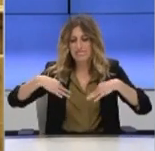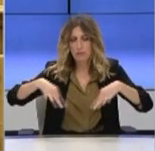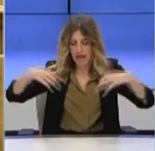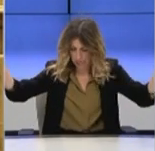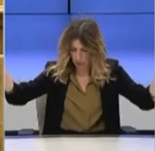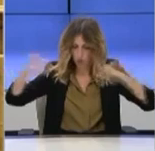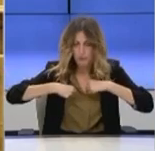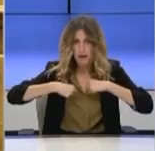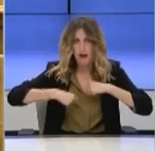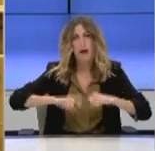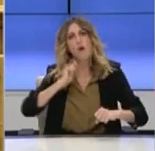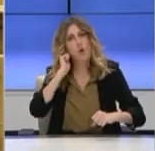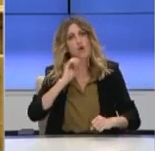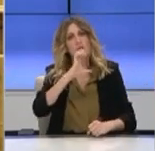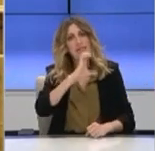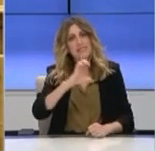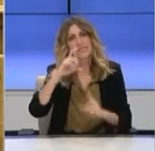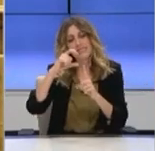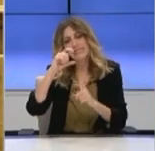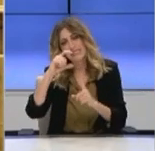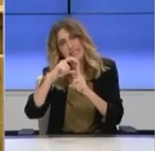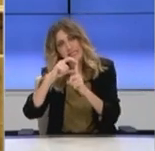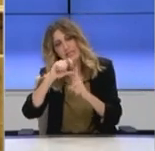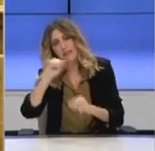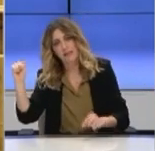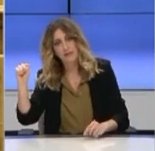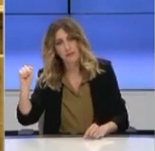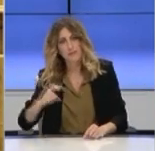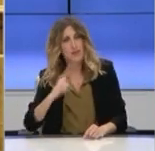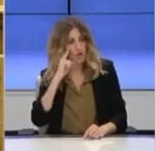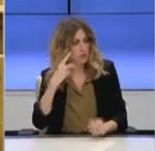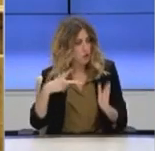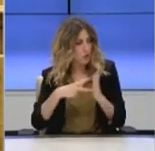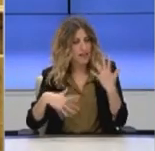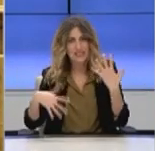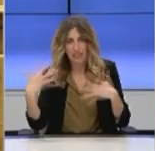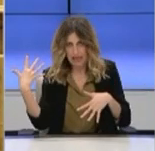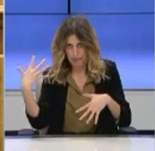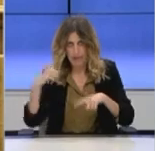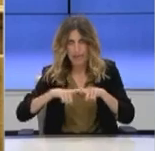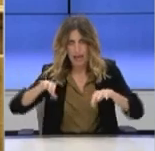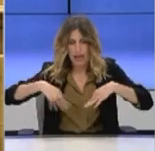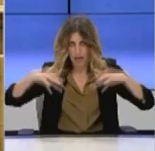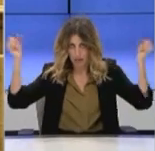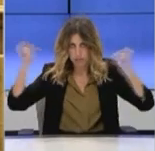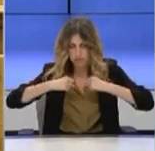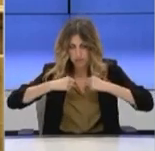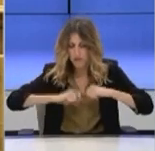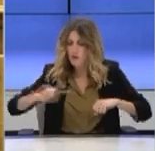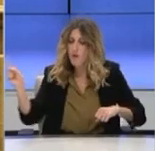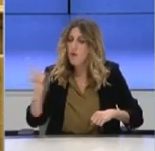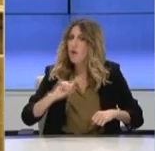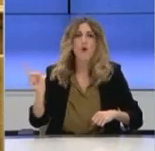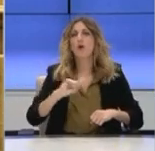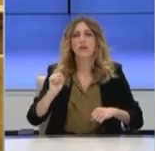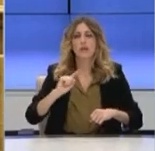Οπότε πραγματικά πιστεύετε ότι το 2015 βρεθήκαμε στο χείλος της χρεοκοπίας. Όχι. Στον πάτο της χρεοκοπίας ήμασταν. Γι'